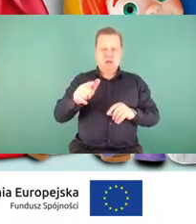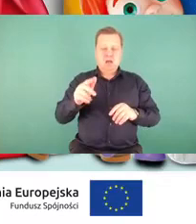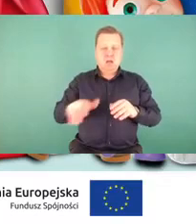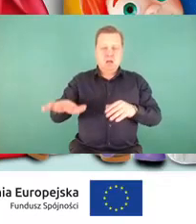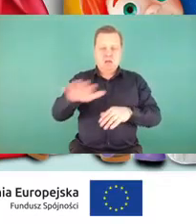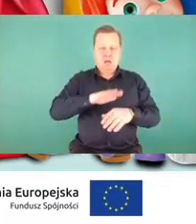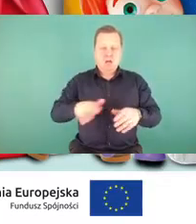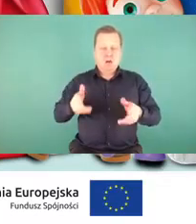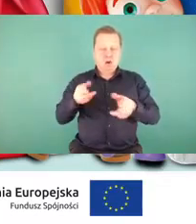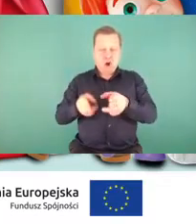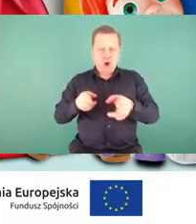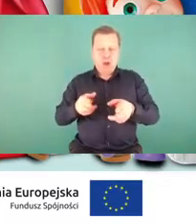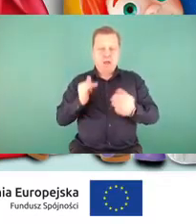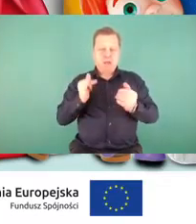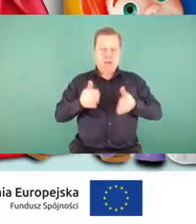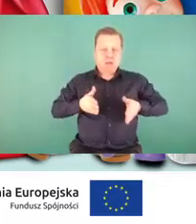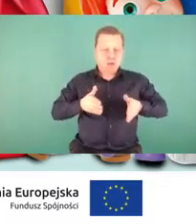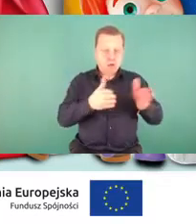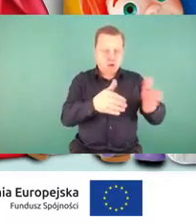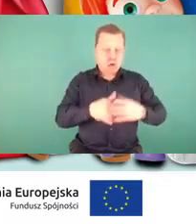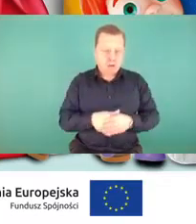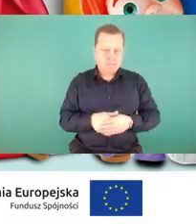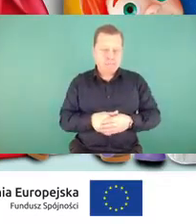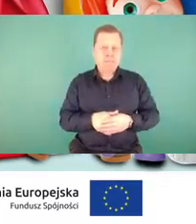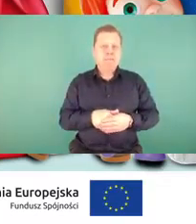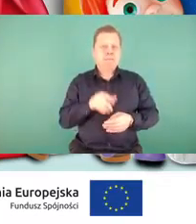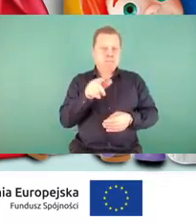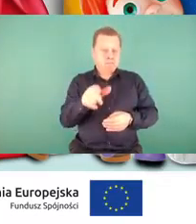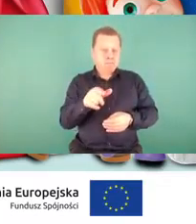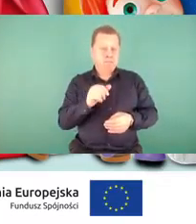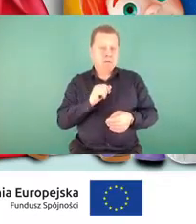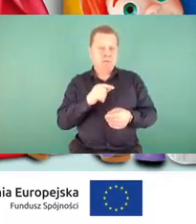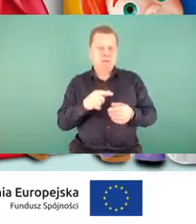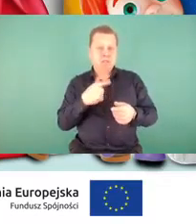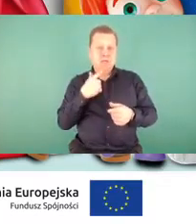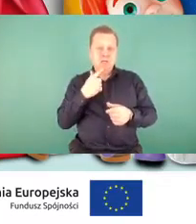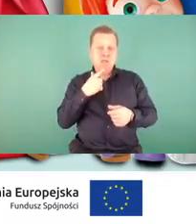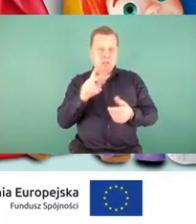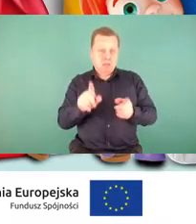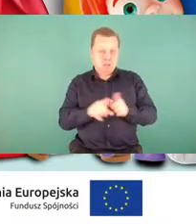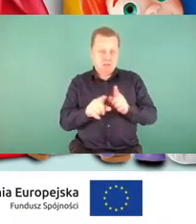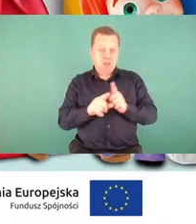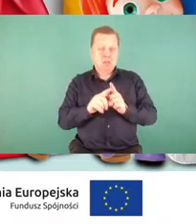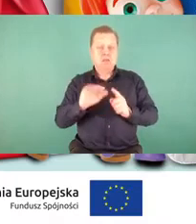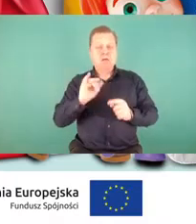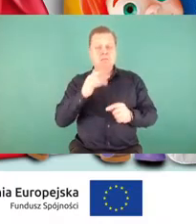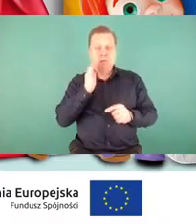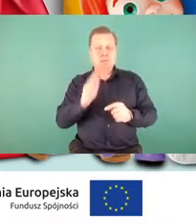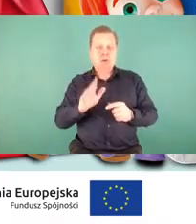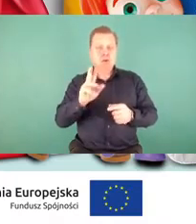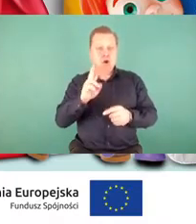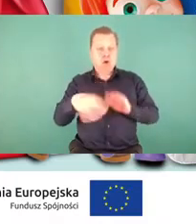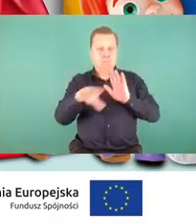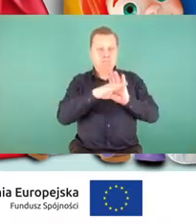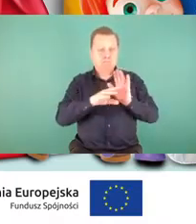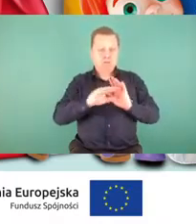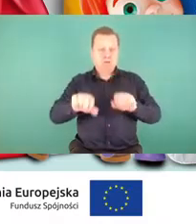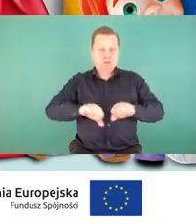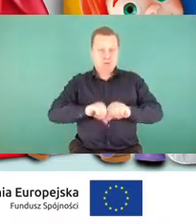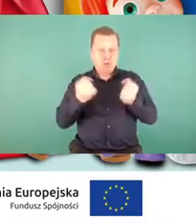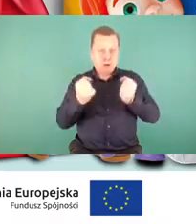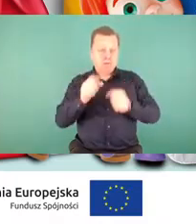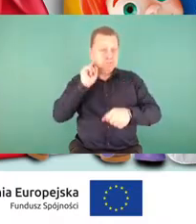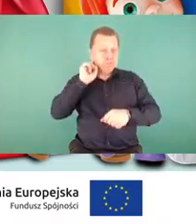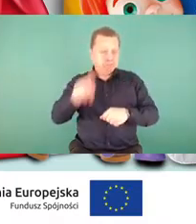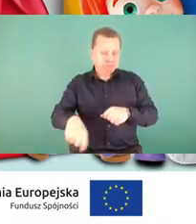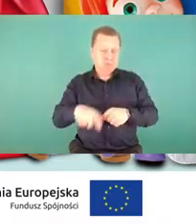na drogach, czy chociażby kwestia związana z kwestią sankcji dla tych, którzy tych reguł ruchu